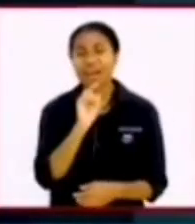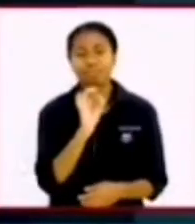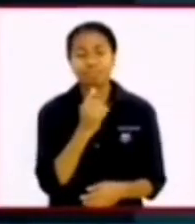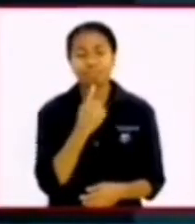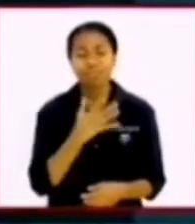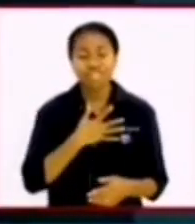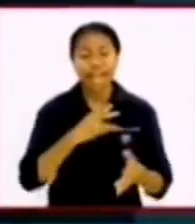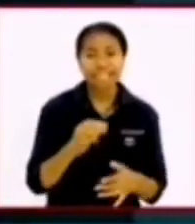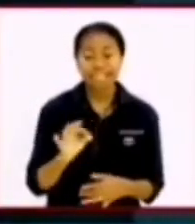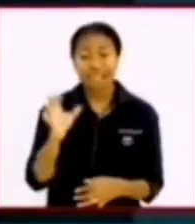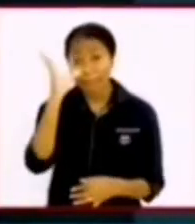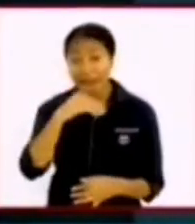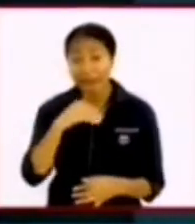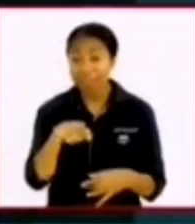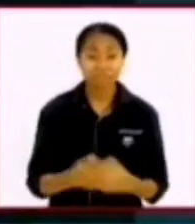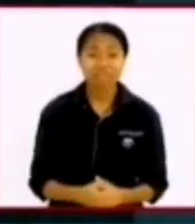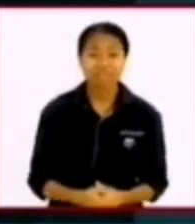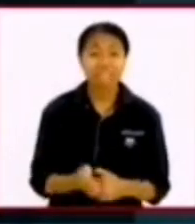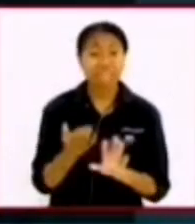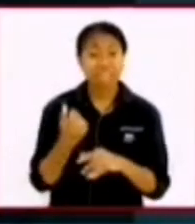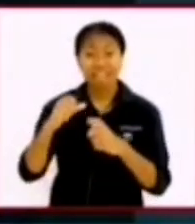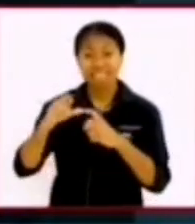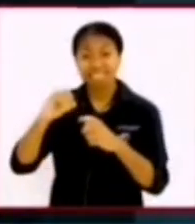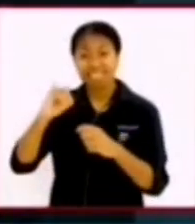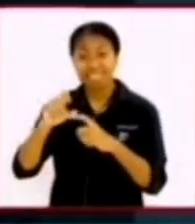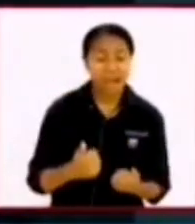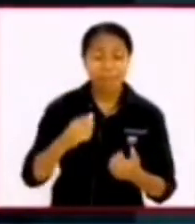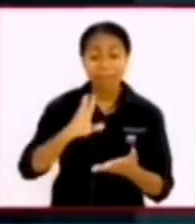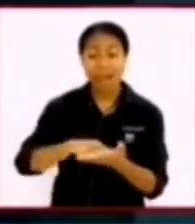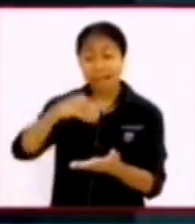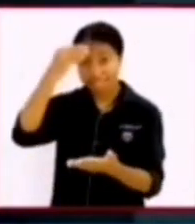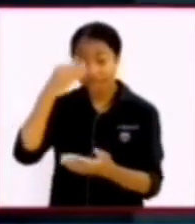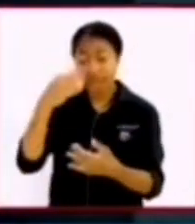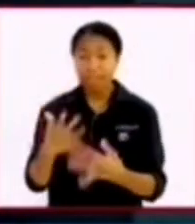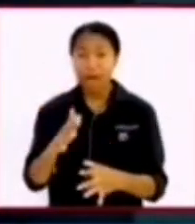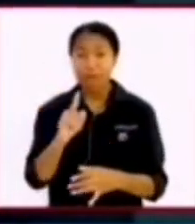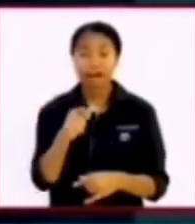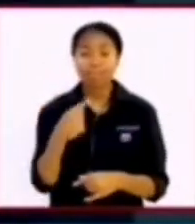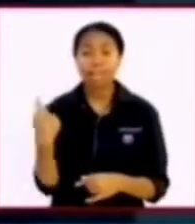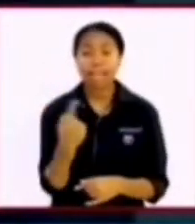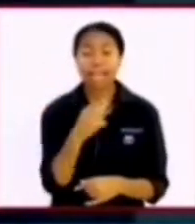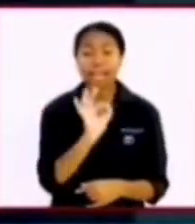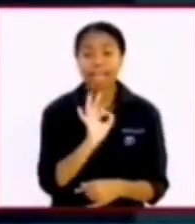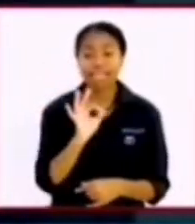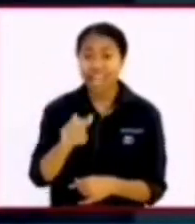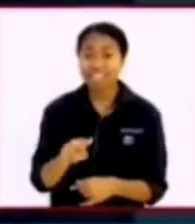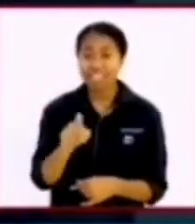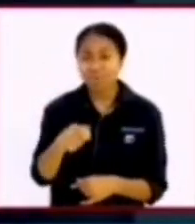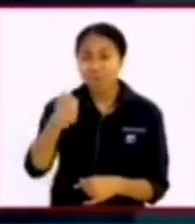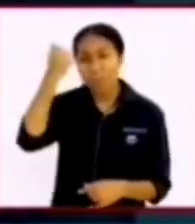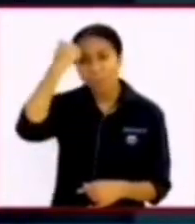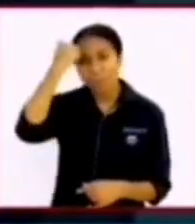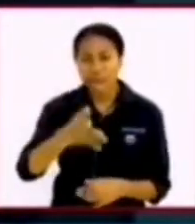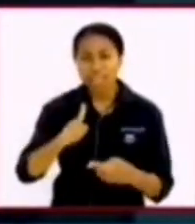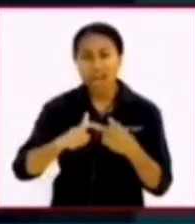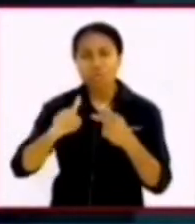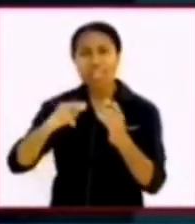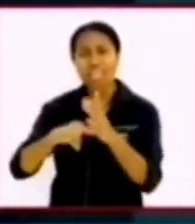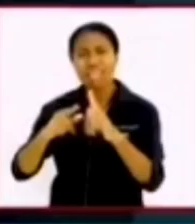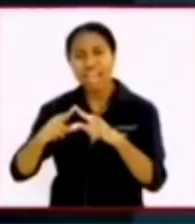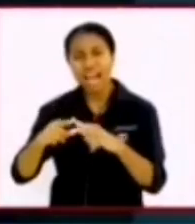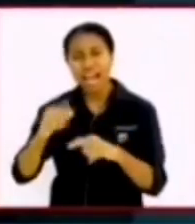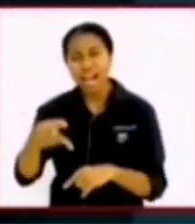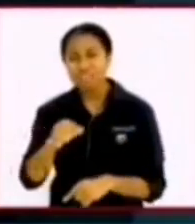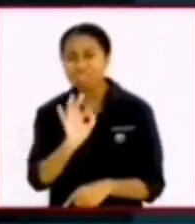apa-apanya dari sisi ini kita bisa belajar bahwa mereka yang dianggap bodoh dianggap hina dianggap tidak